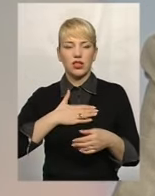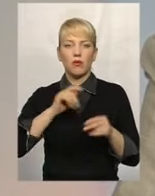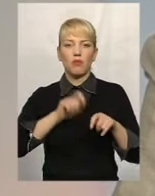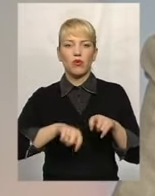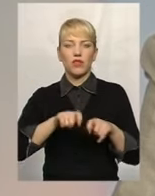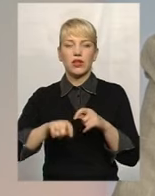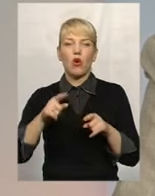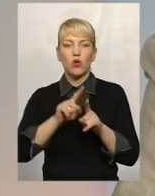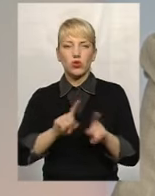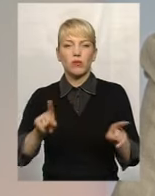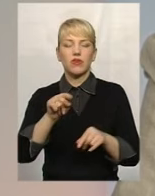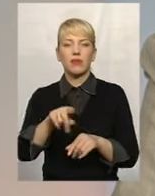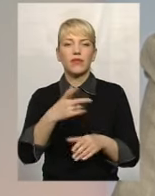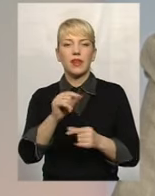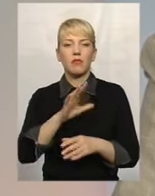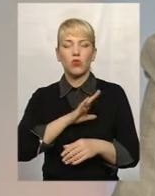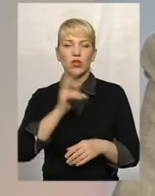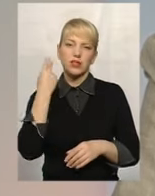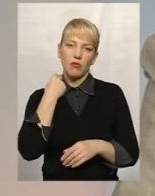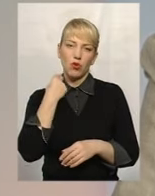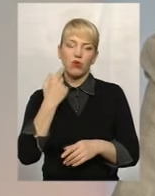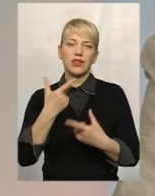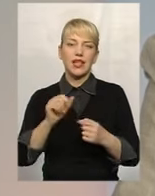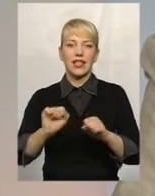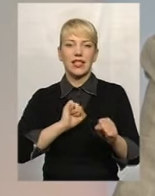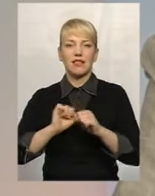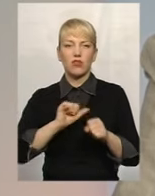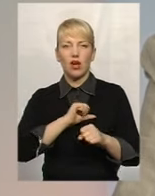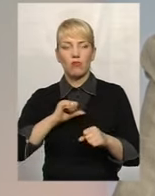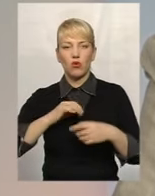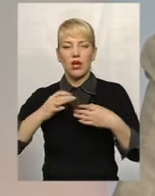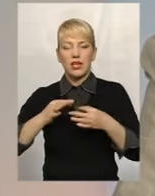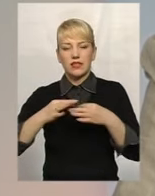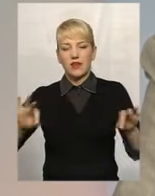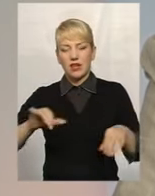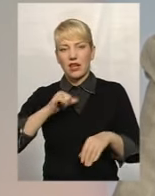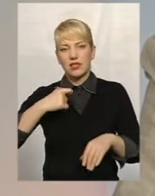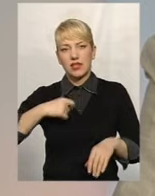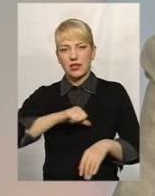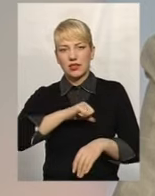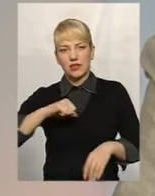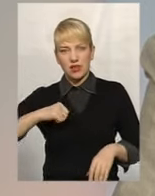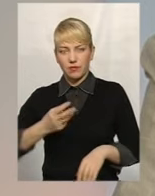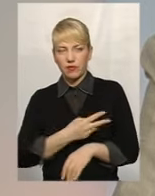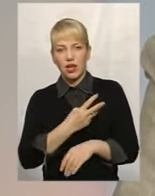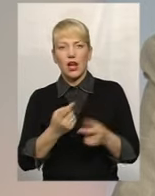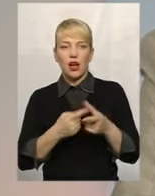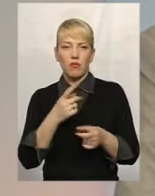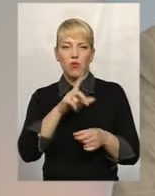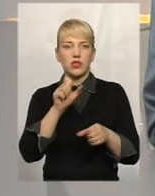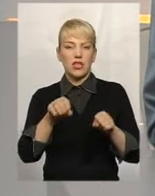там, де була заборгованість, де керівництво або звільняється з власної ініціативи, або за рішенням власника.